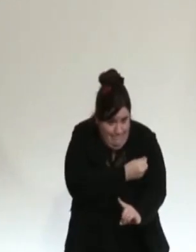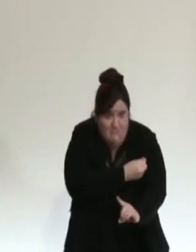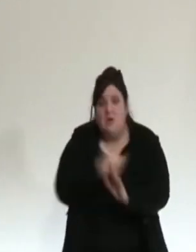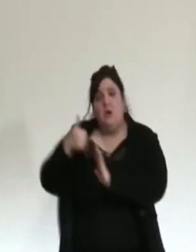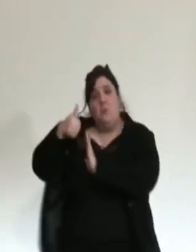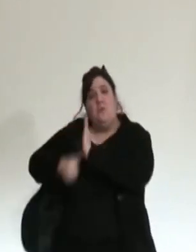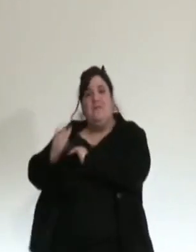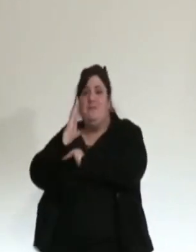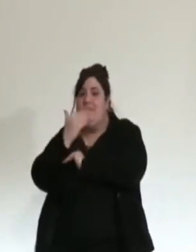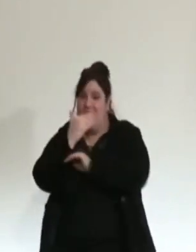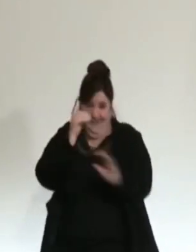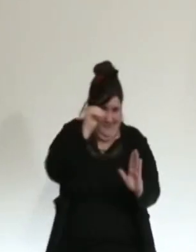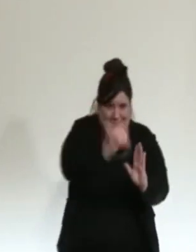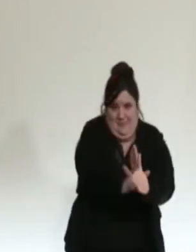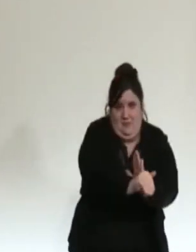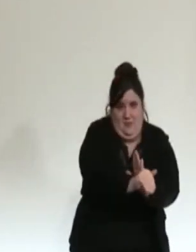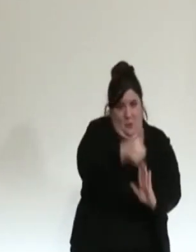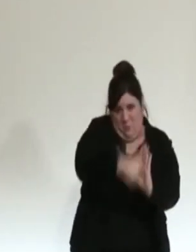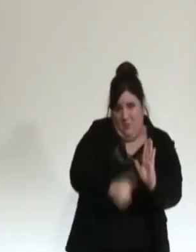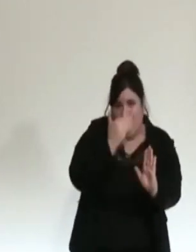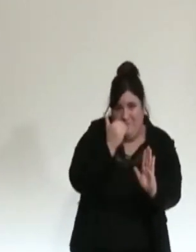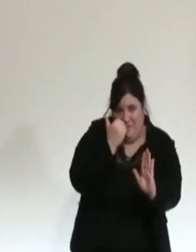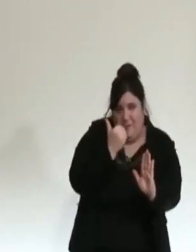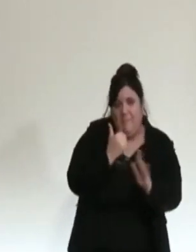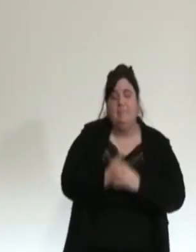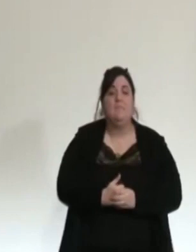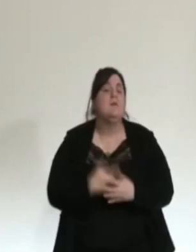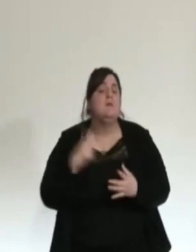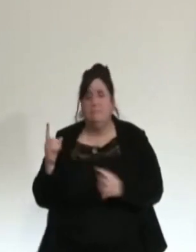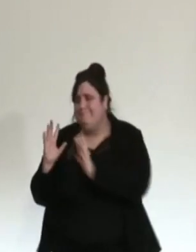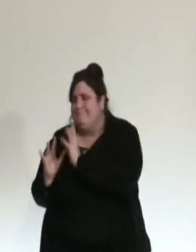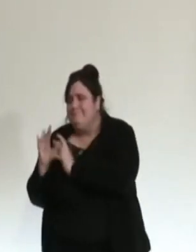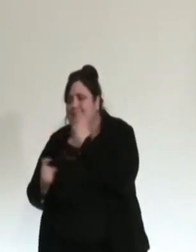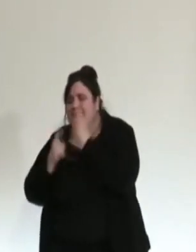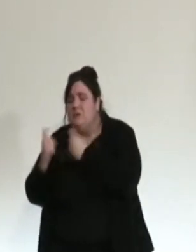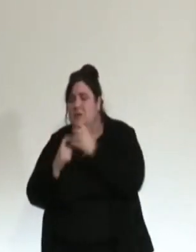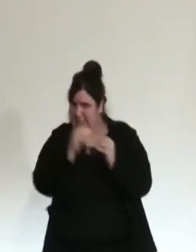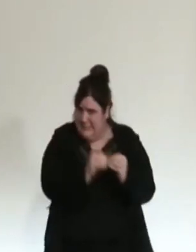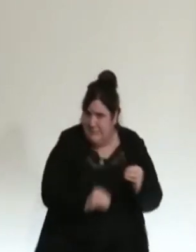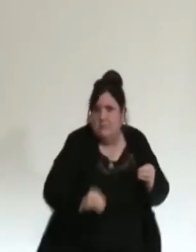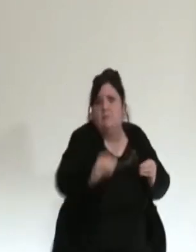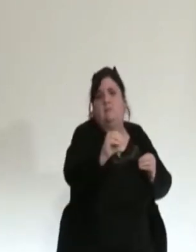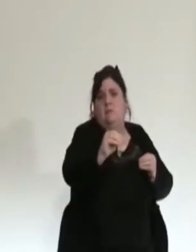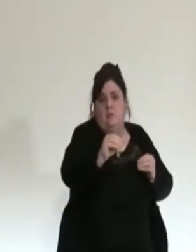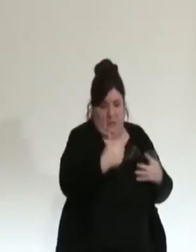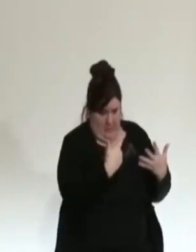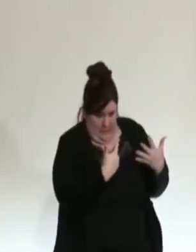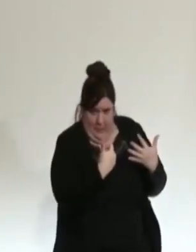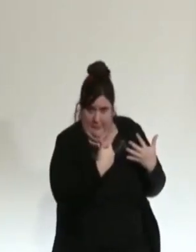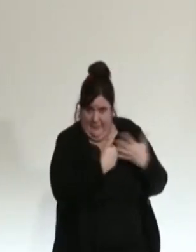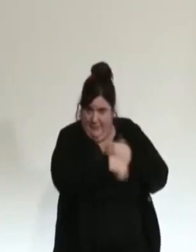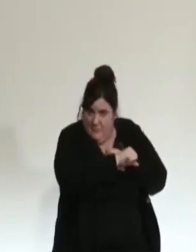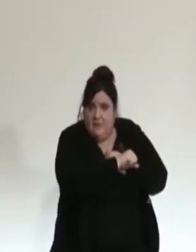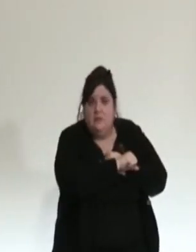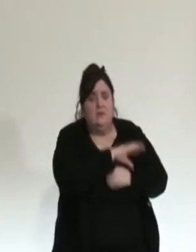Espacer les doses, chacun peut le comprendre, permettrait à l'inverse d'utiliser un maximum de nos vaccins en février, pour commencer à protéger